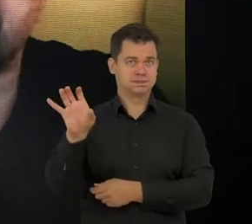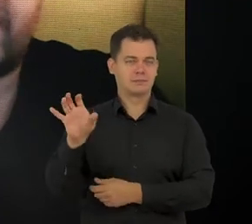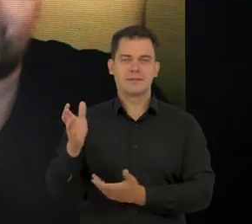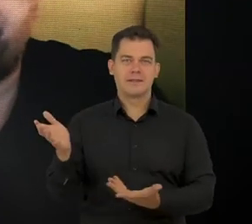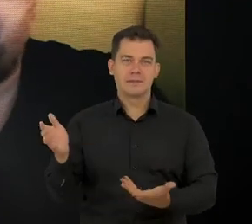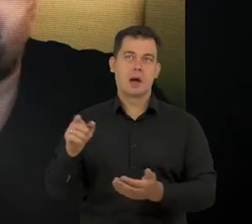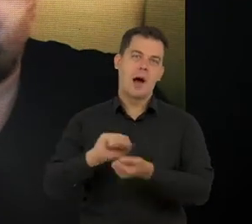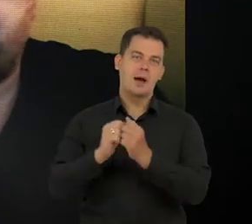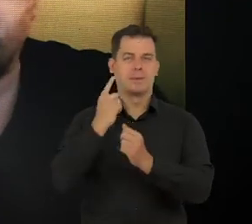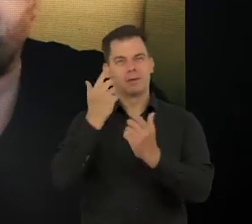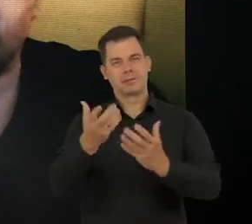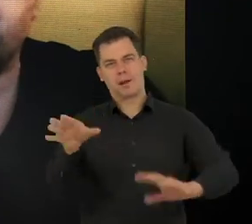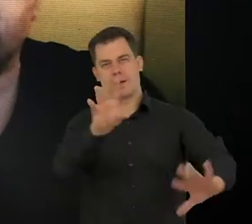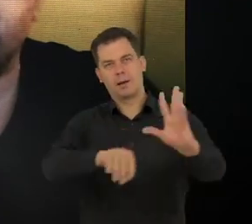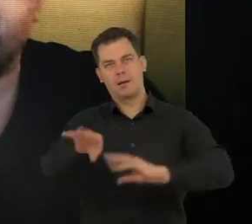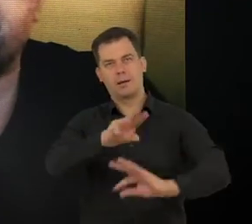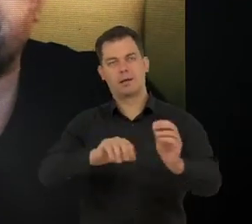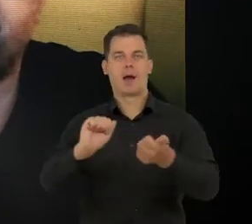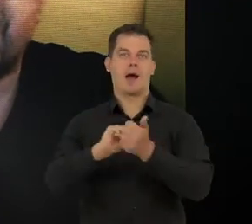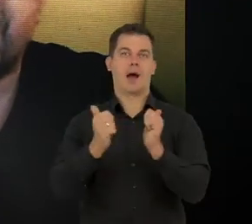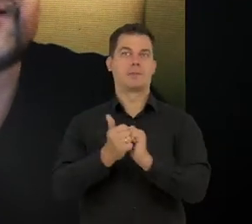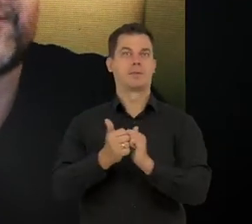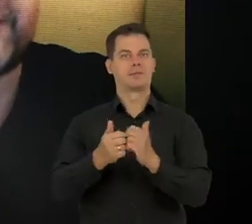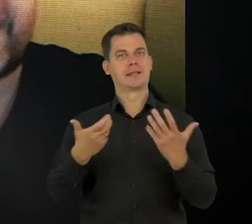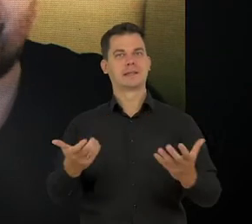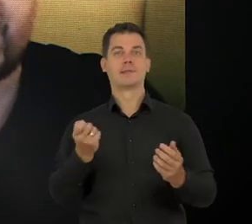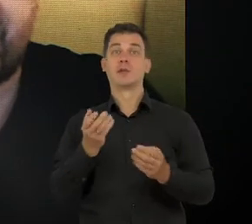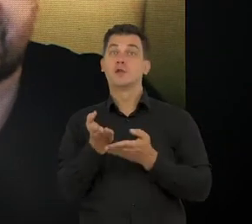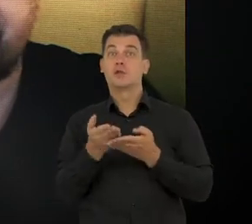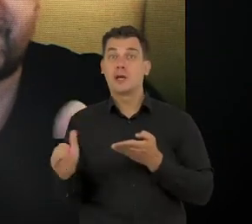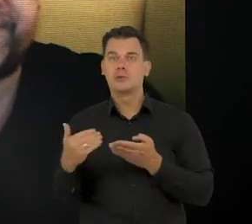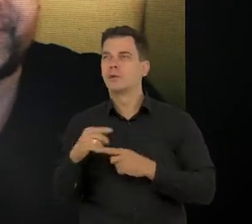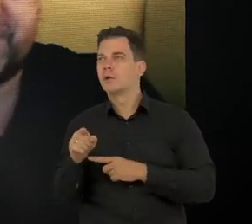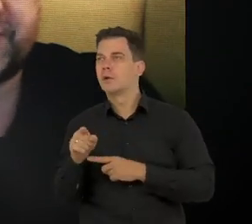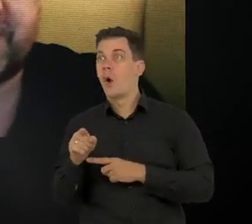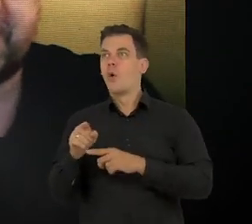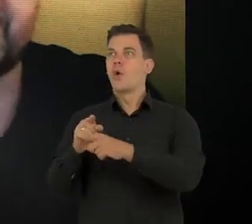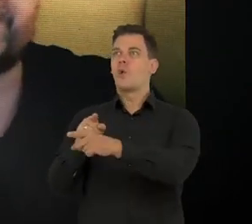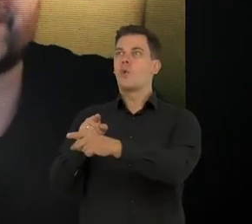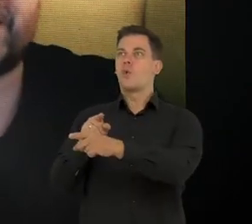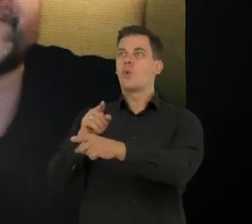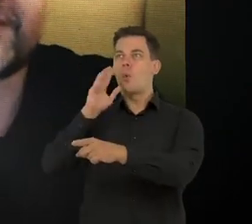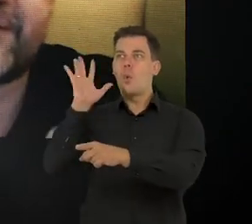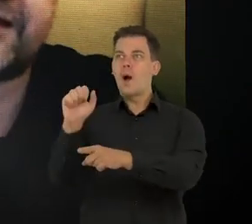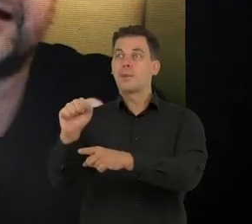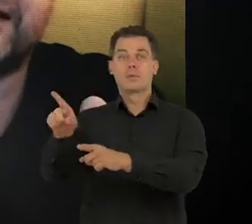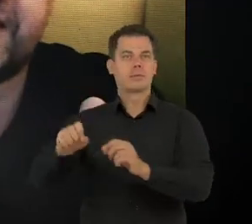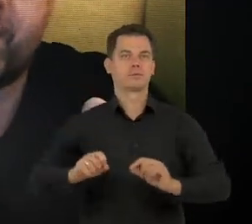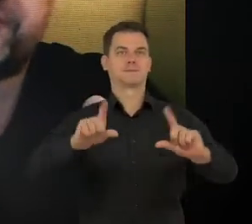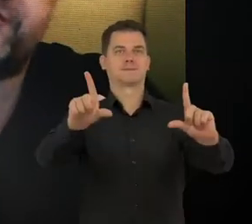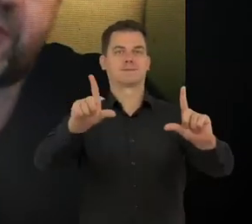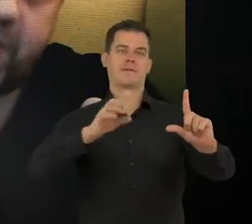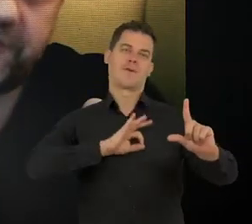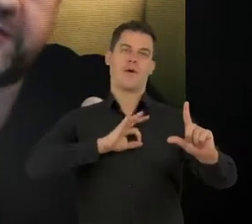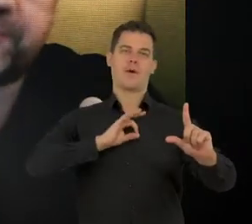może niektórzy wprowadzają błąd, być może niektórzy widzą sam taki urywek, sam taki footage medialny